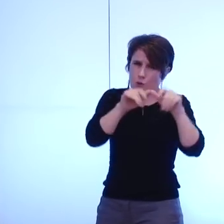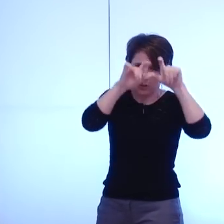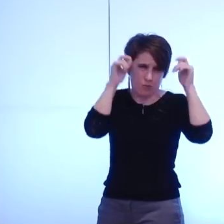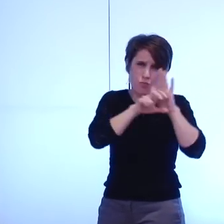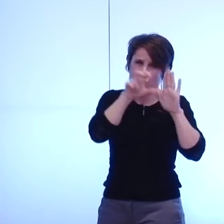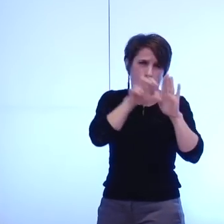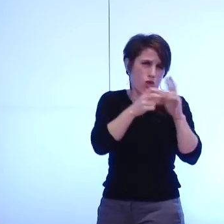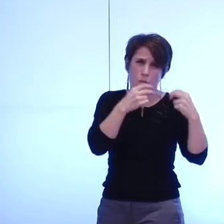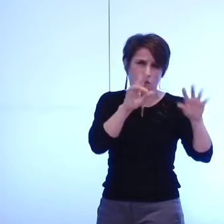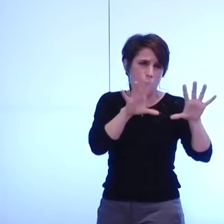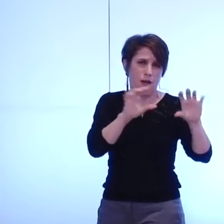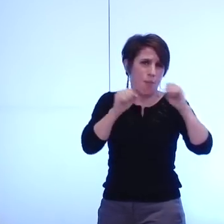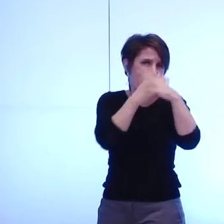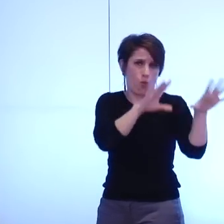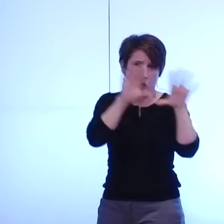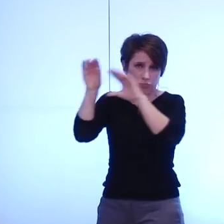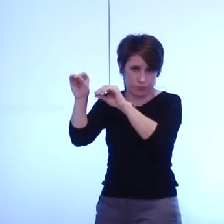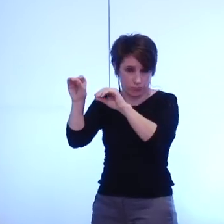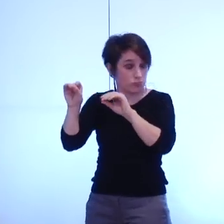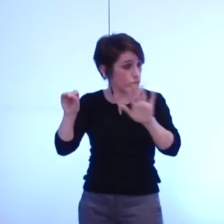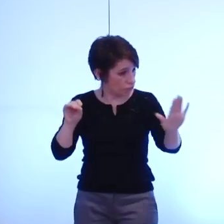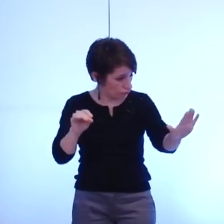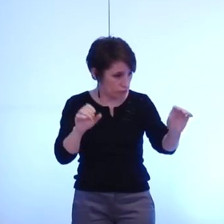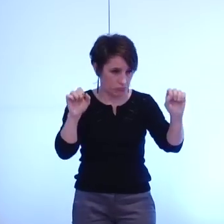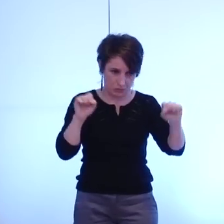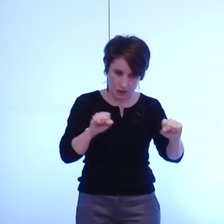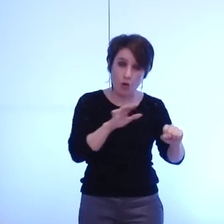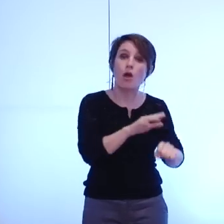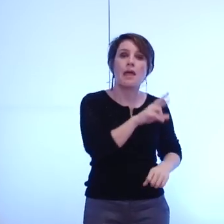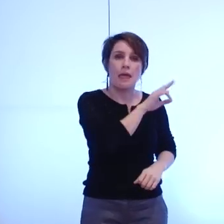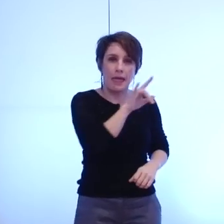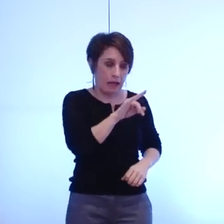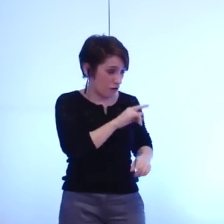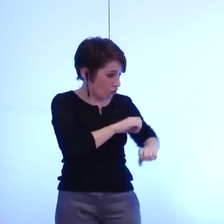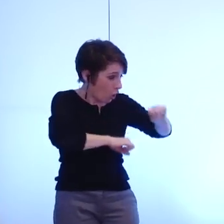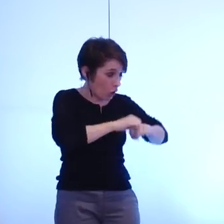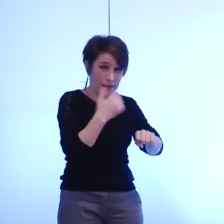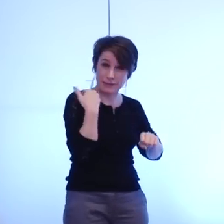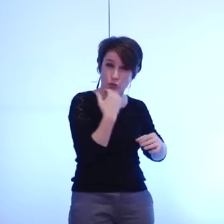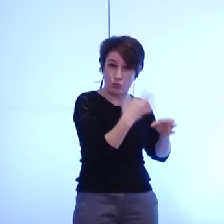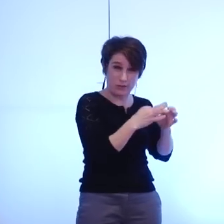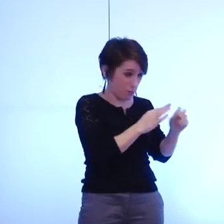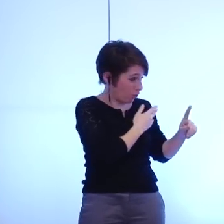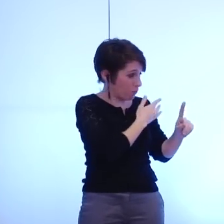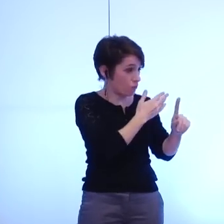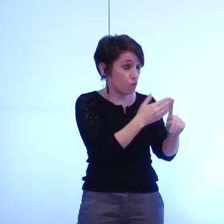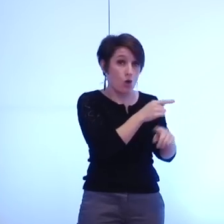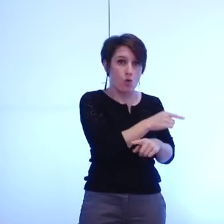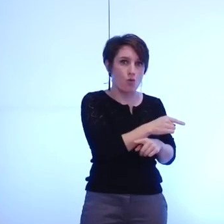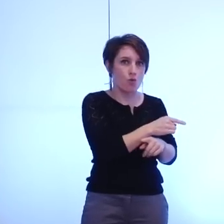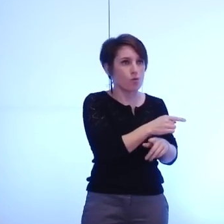pour cela les ressources humaines s'étaient organisées dès le mois de septembre et avaient gelé un certain nombre de